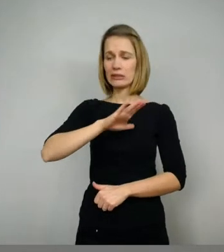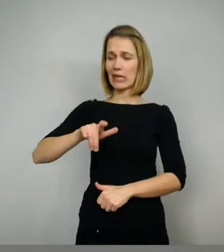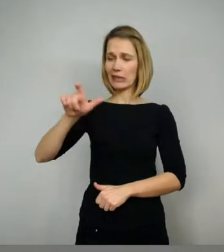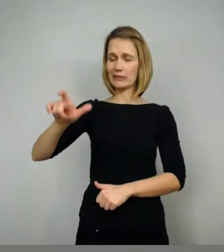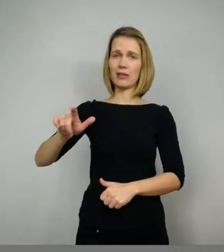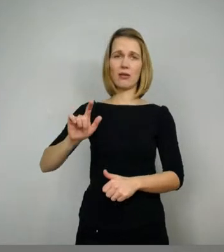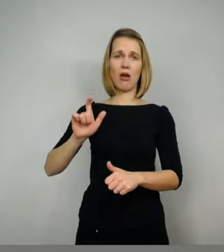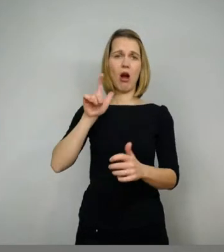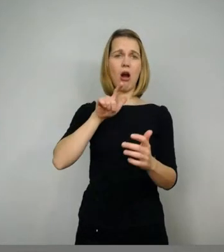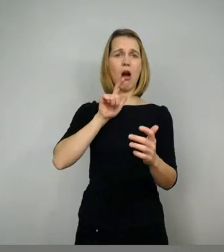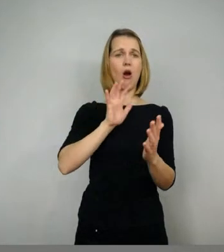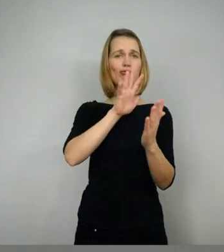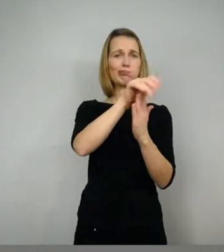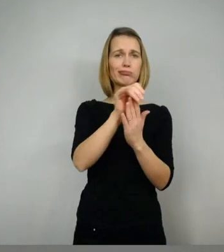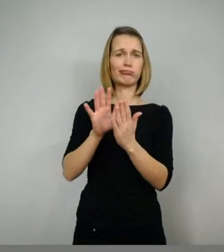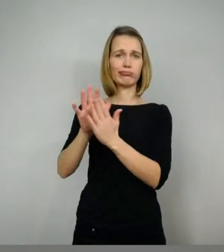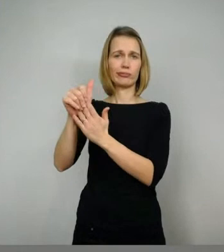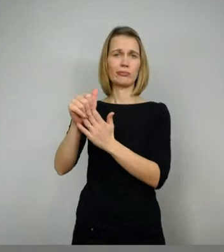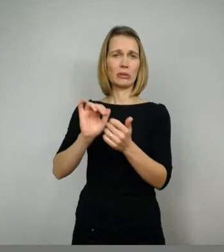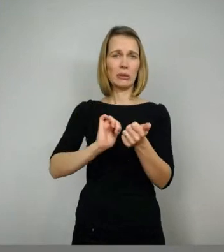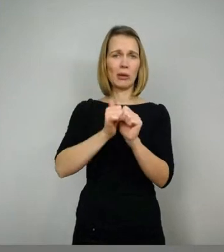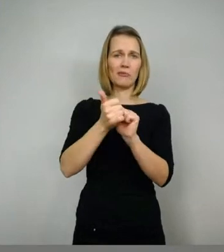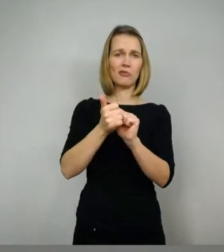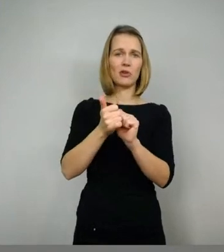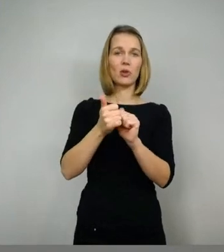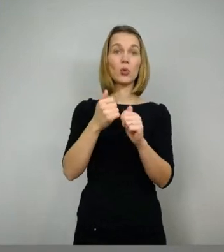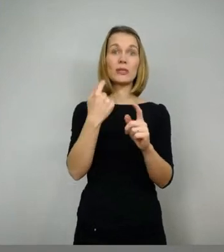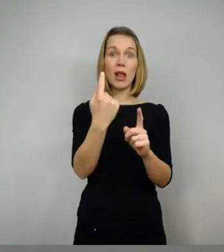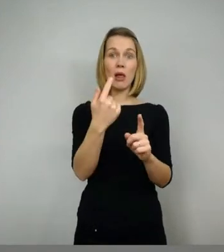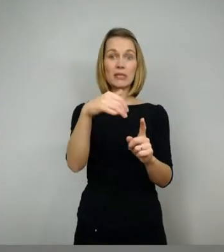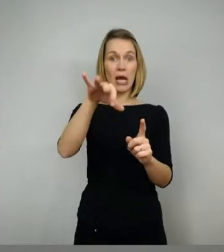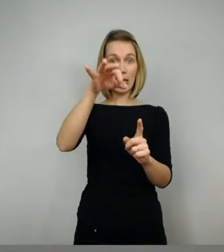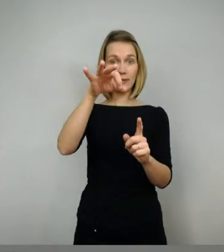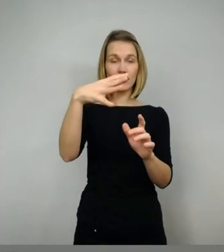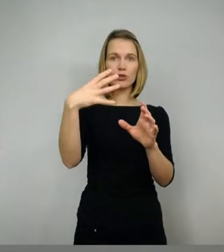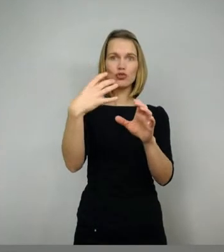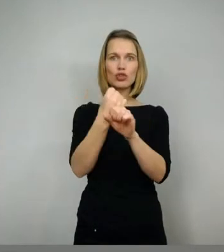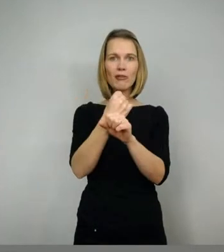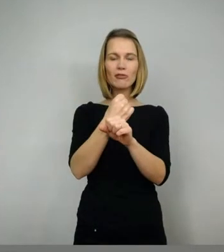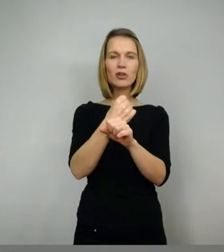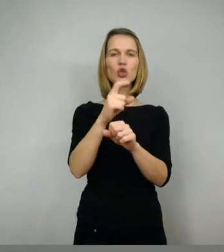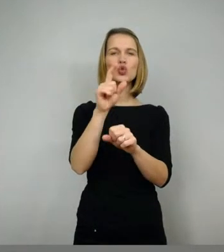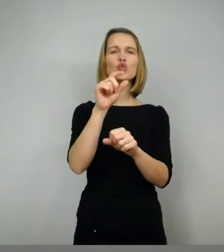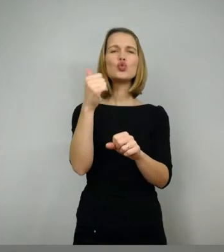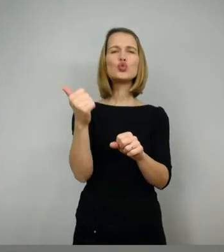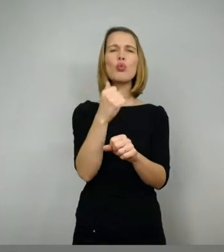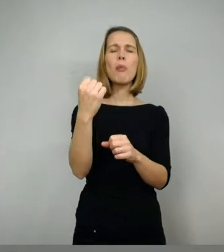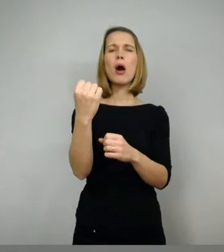Einzige, der es ja jemals geschafft hat, Brünnhild zu überwinden. Diese superstarke Frau.